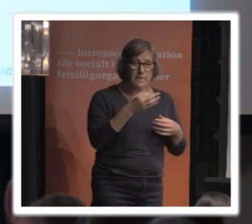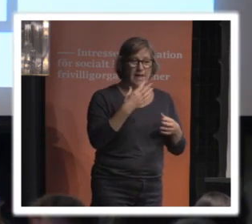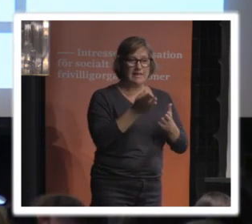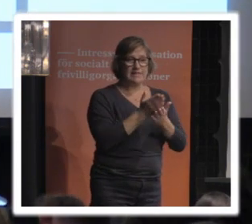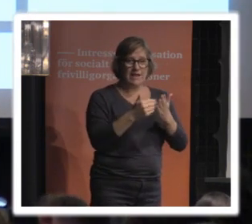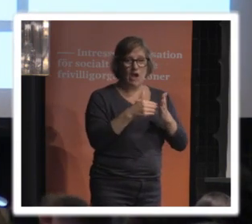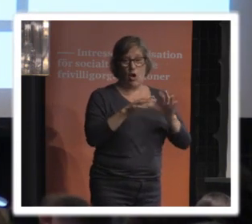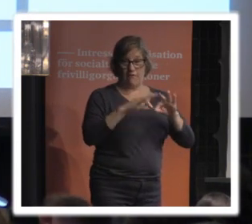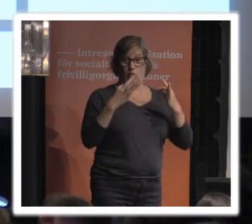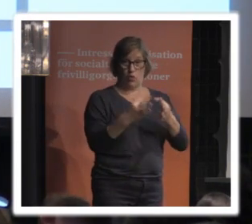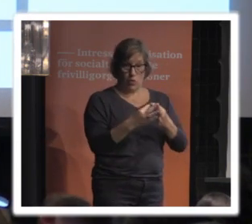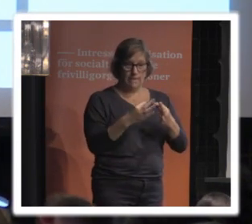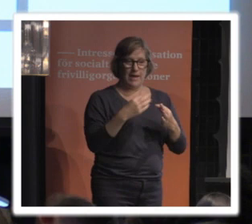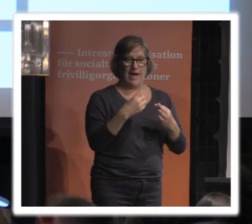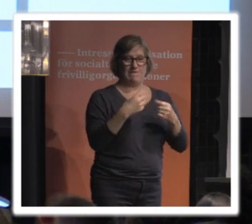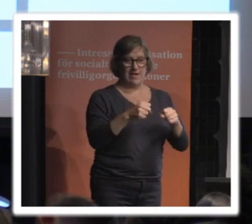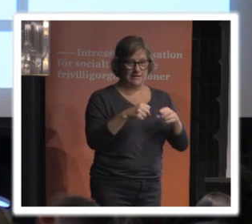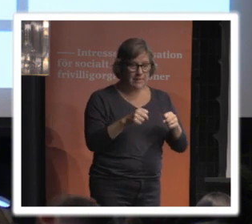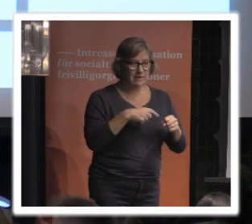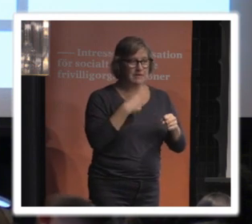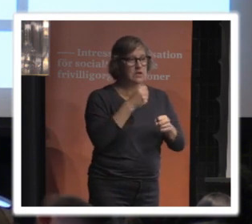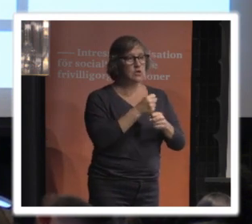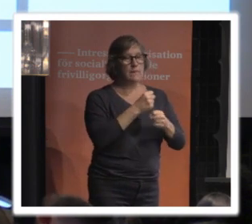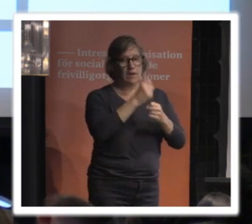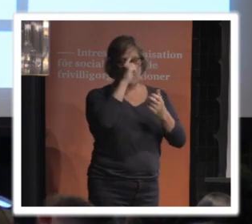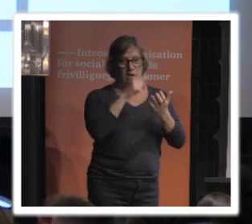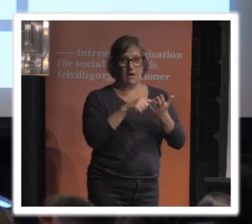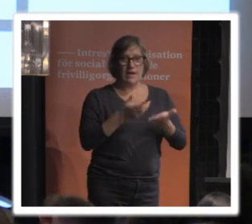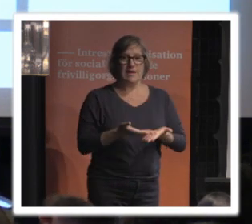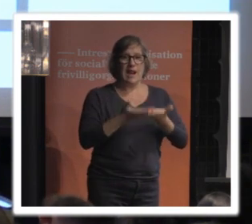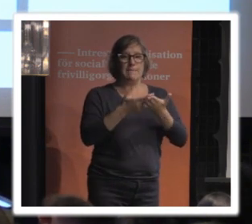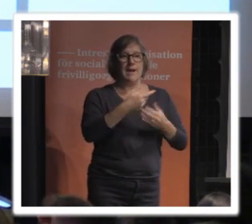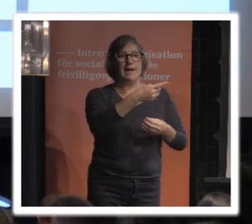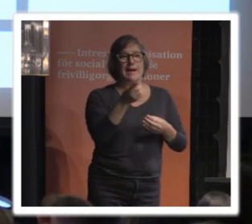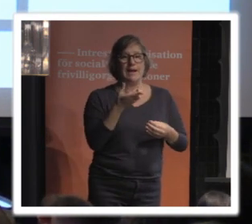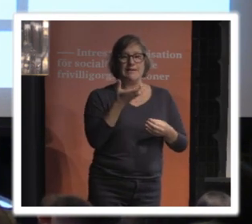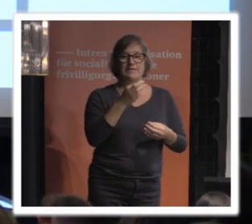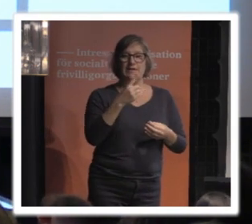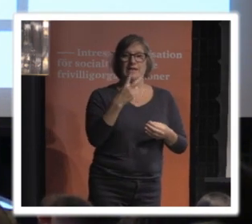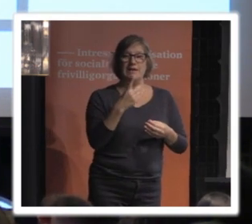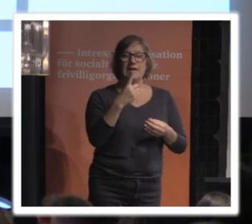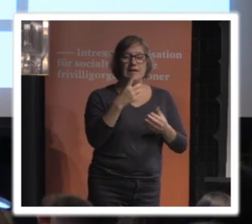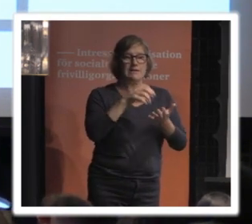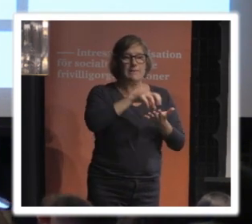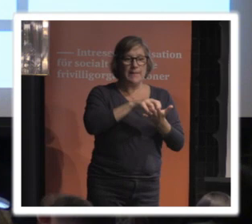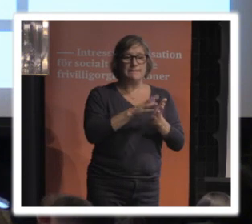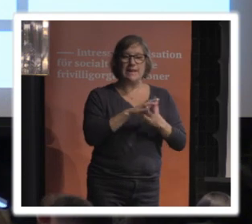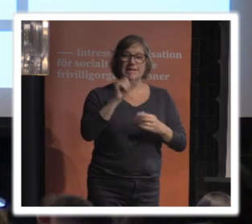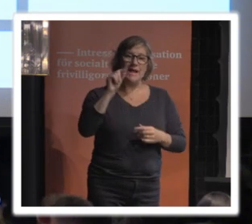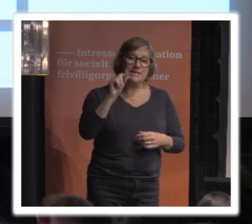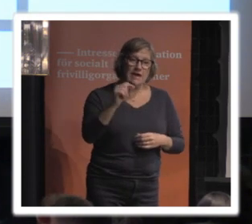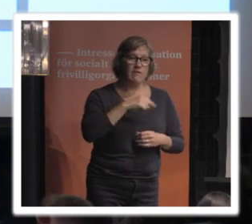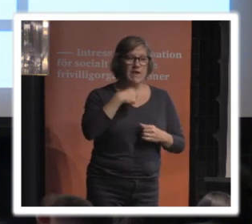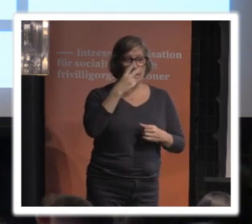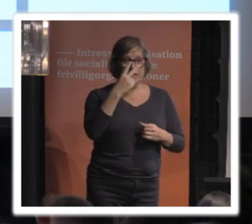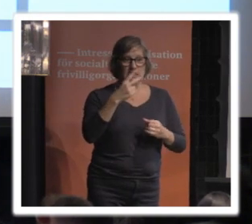av forum, en verksamhet där. Vi jobbar för att hjälpa er i civilsamhället med digitalisering. Och då har vi sett att det